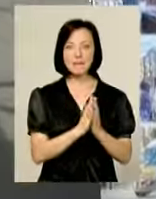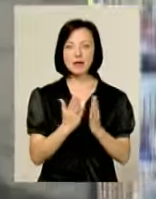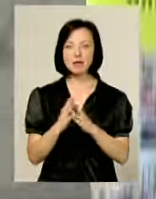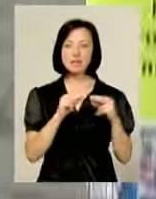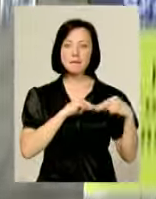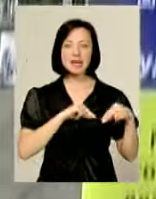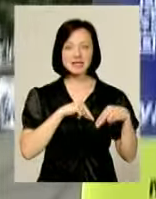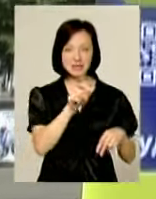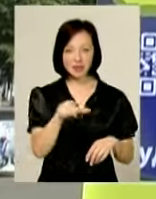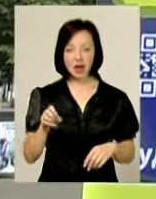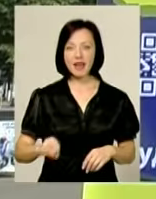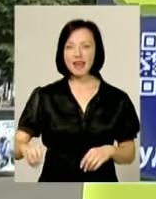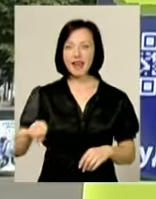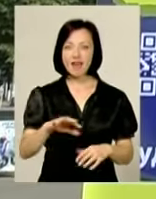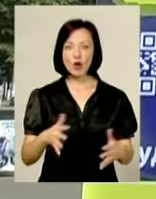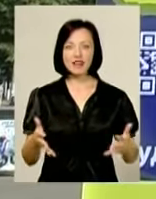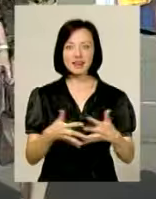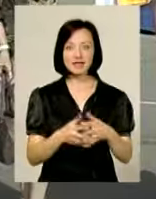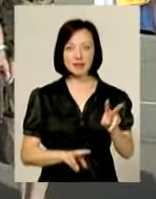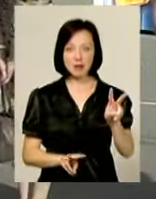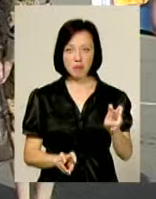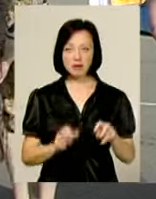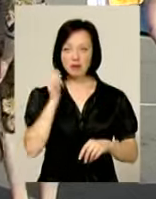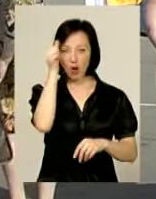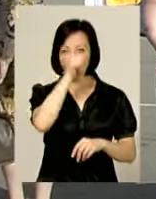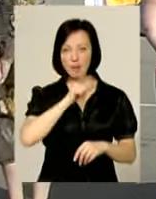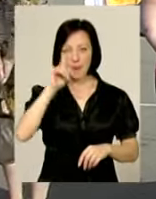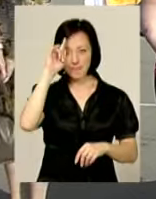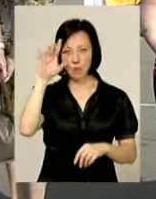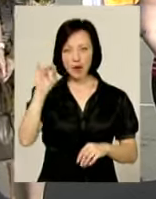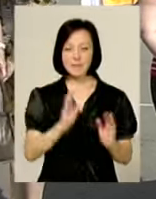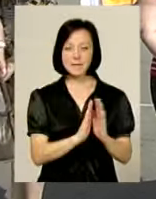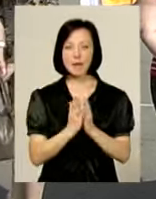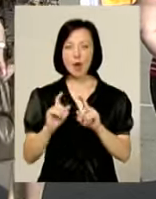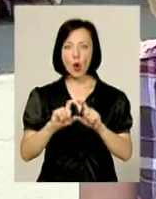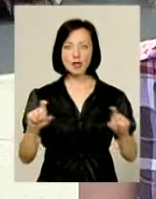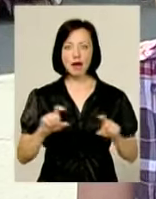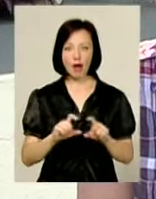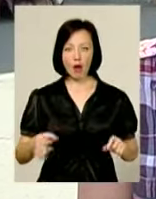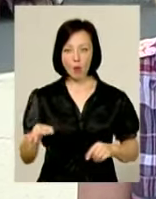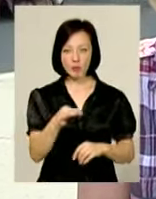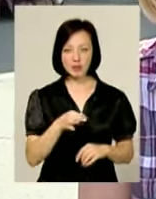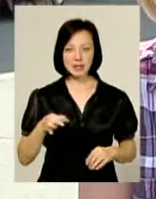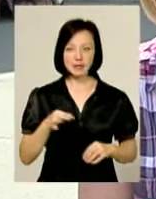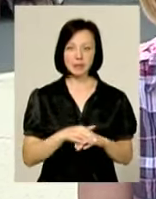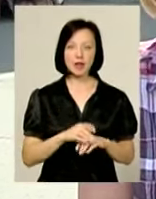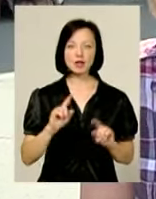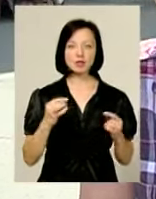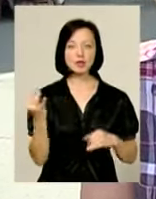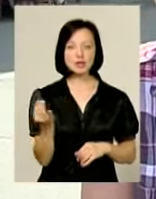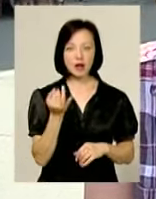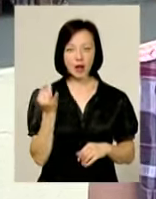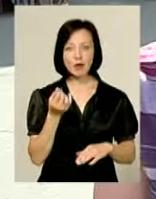працівників. Адже євроінтеграційна тематика вже руками популяризується у бібліотеках краю. Досить цікаво,